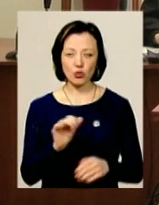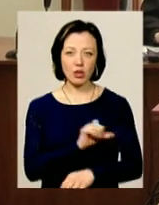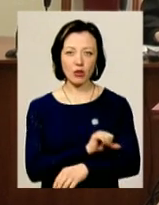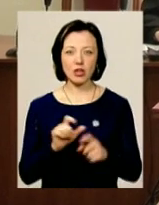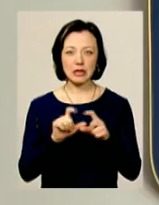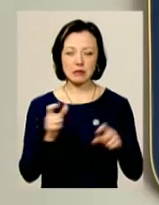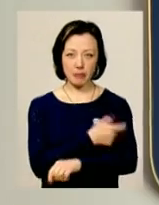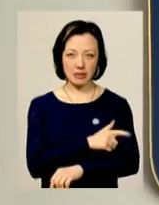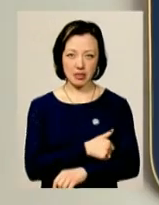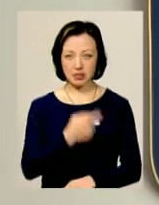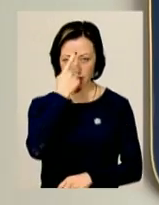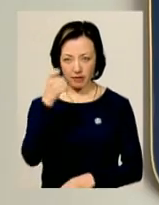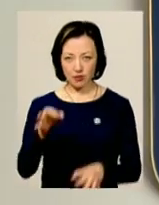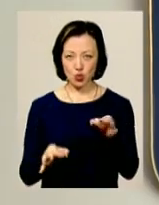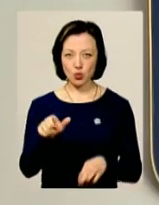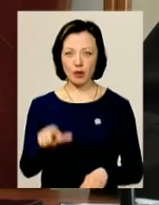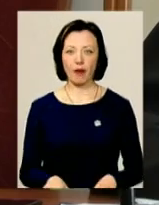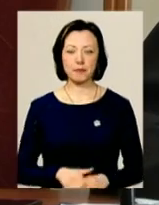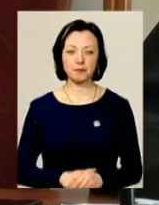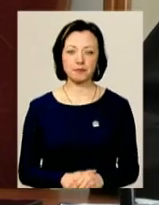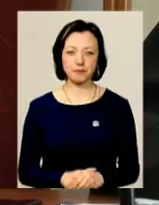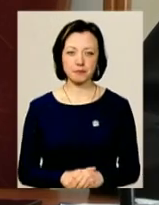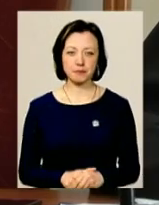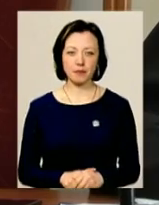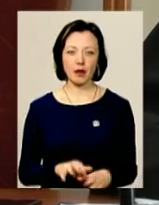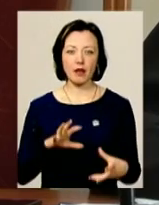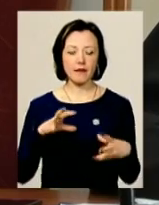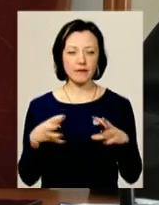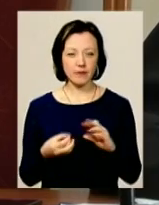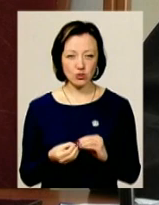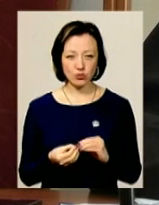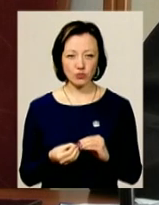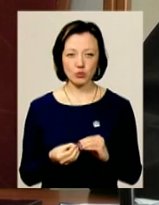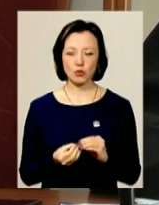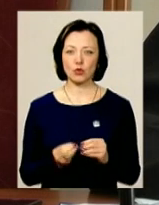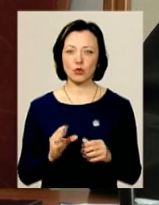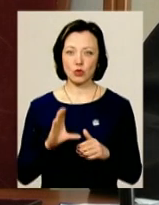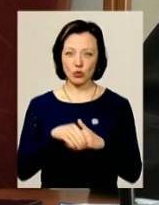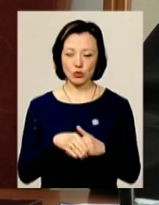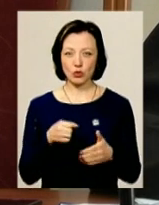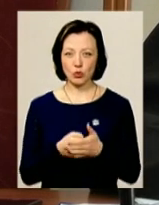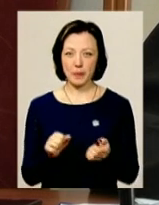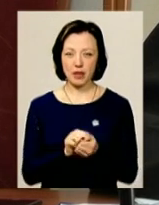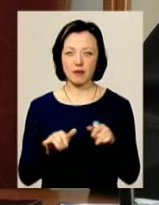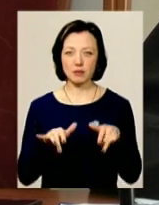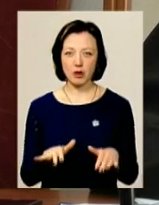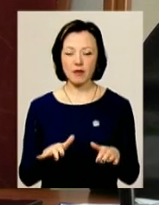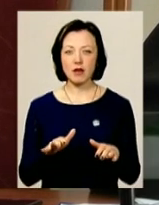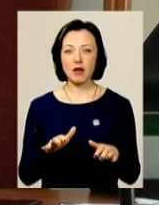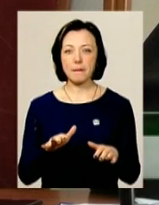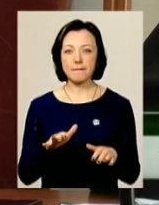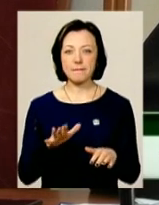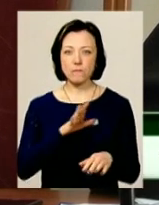диспансеру, заявив суддя Володимир Навроцький. Висновку, який долучний до матеріалю справи, зазначено, що особливо перебуває в стані